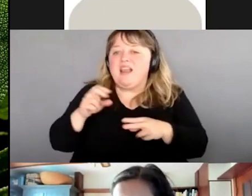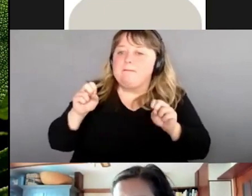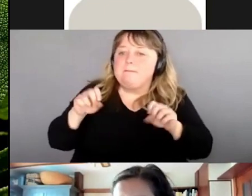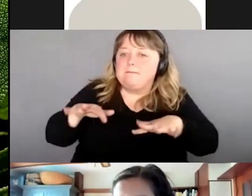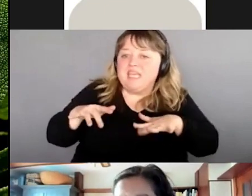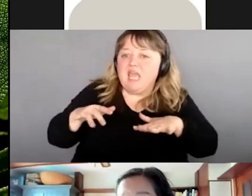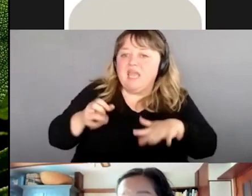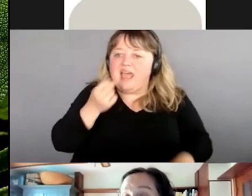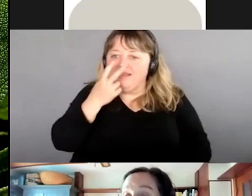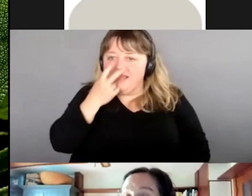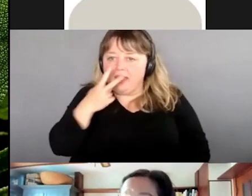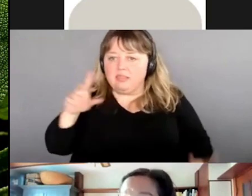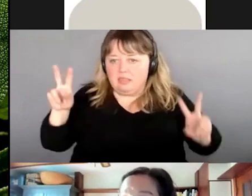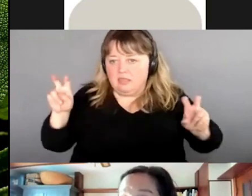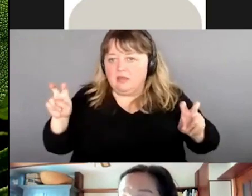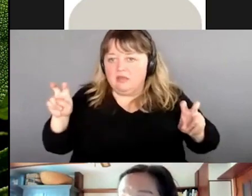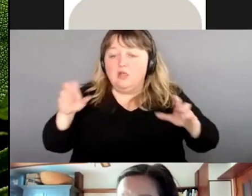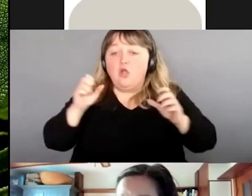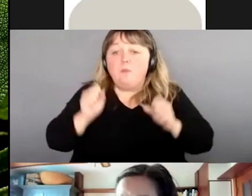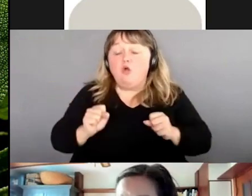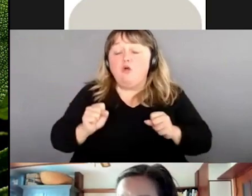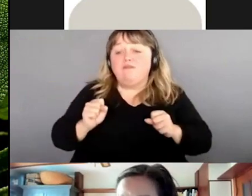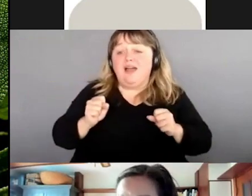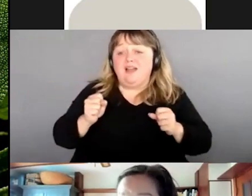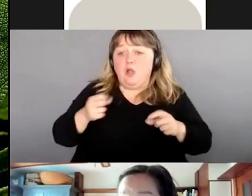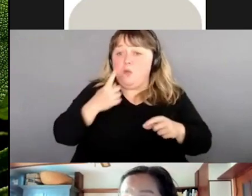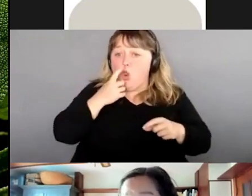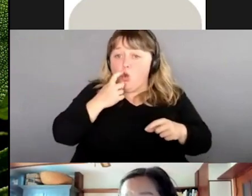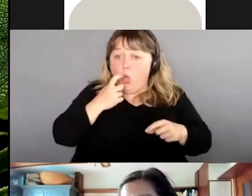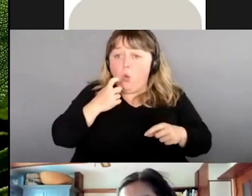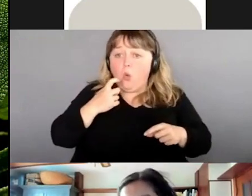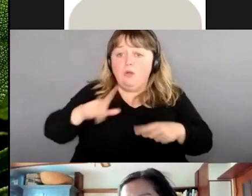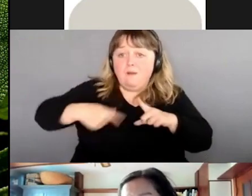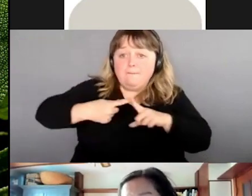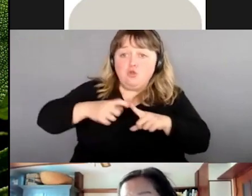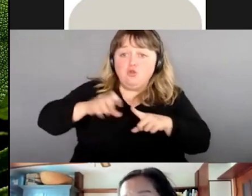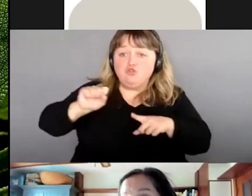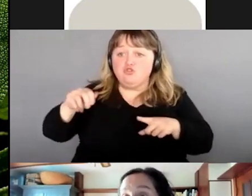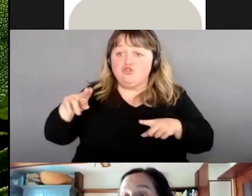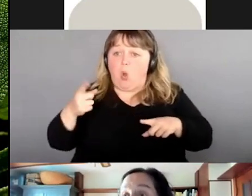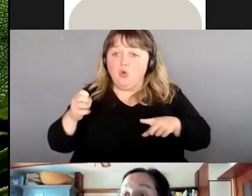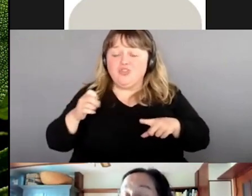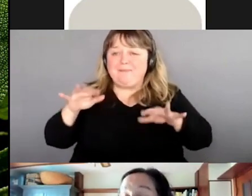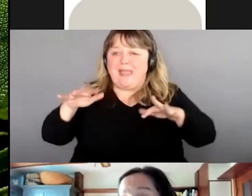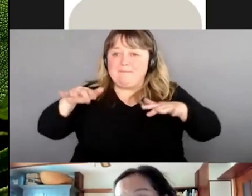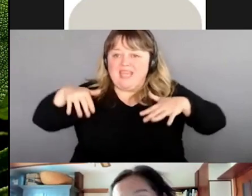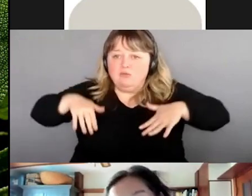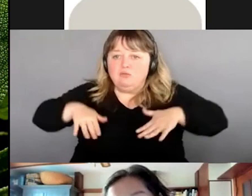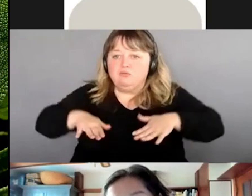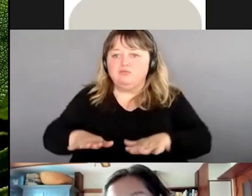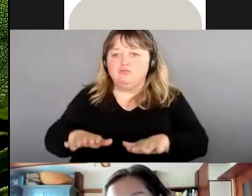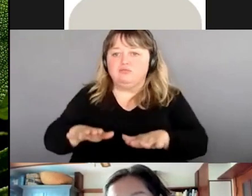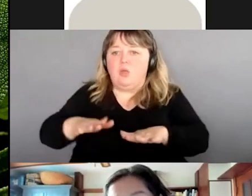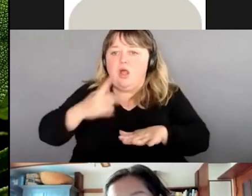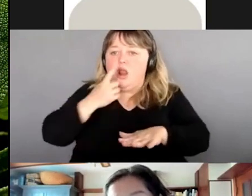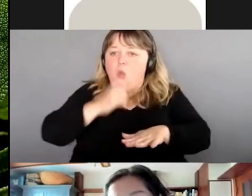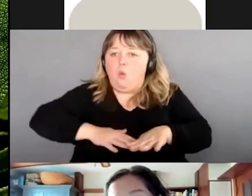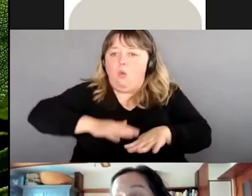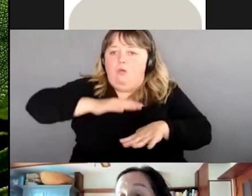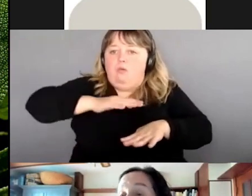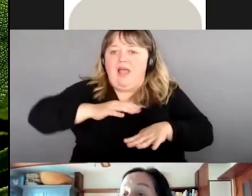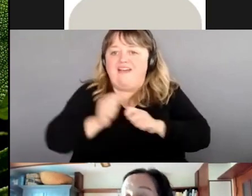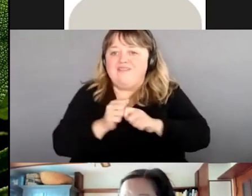de sauge pour tremper nos pieds dans cette infusion-là pour diminuer le pied d'athlète.